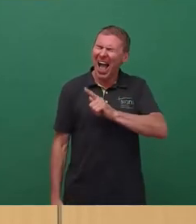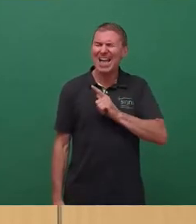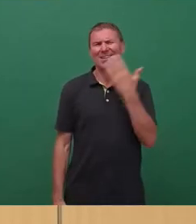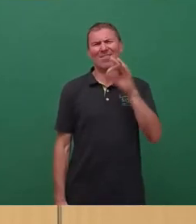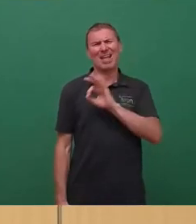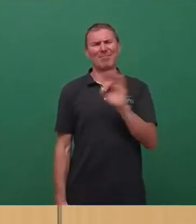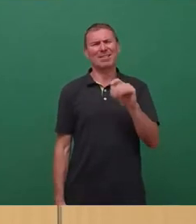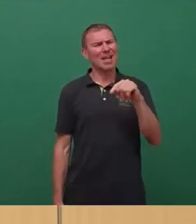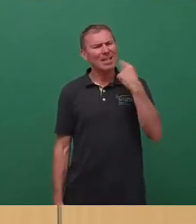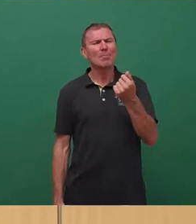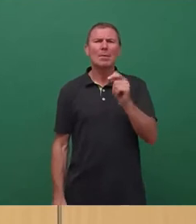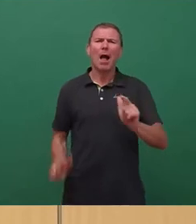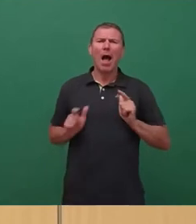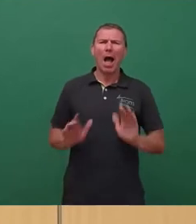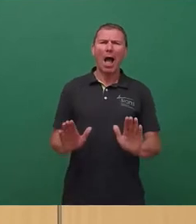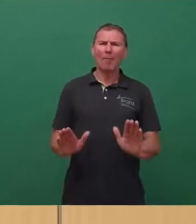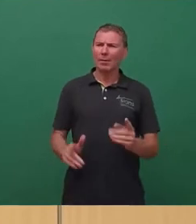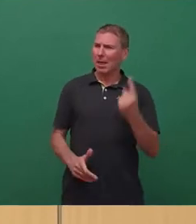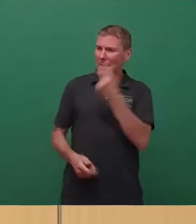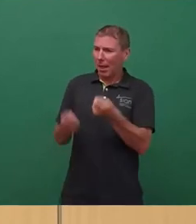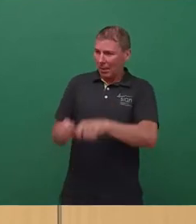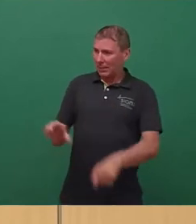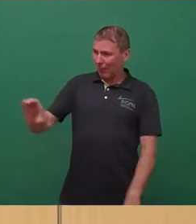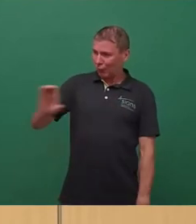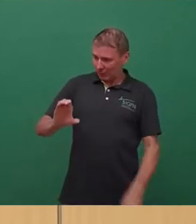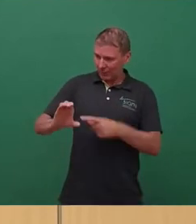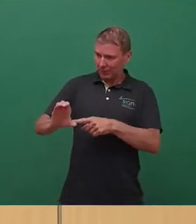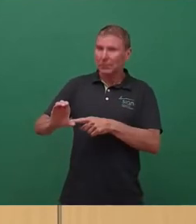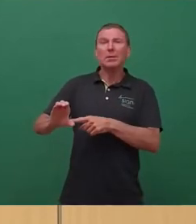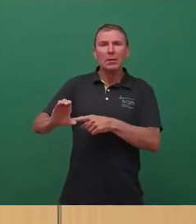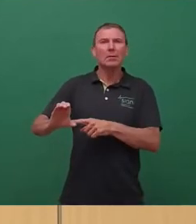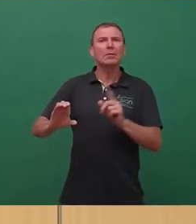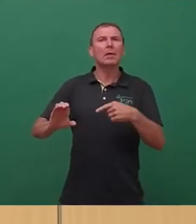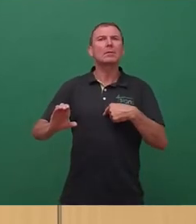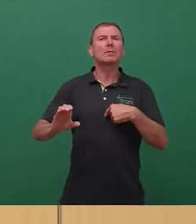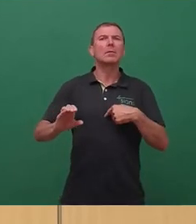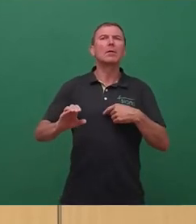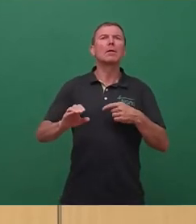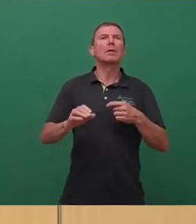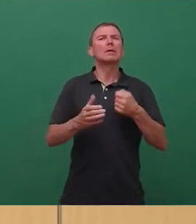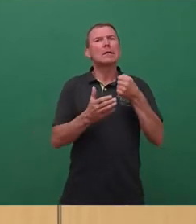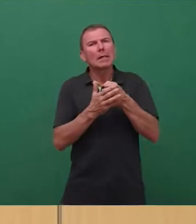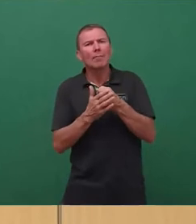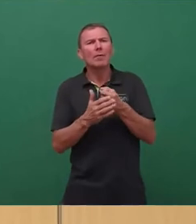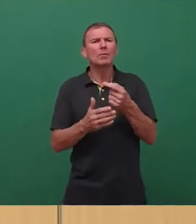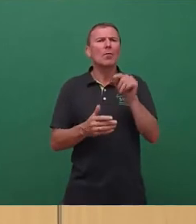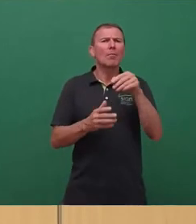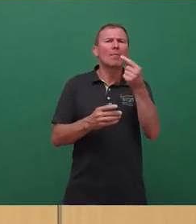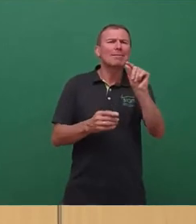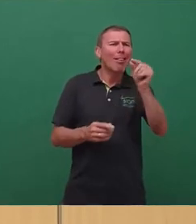Mal ein bisschen abwarten, bis der Jahresabschluss vorliegt, weil wir hätten uns natürlich das Ringen um so manchen kleinen,